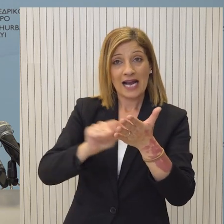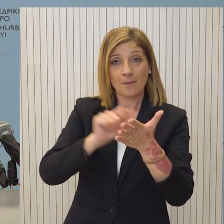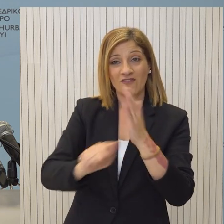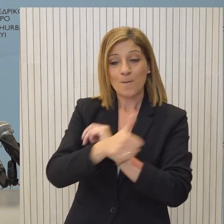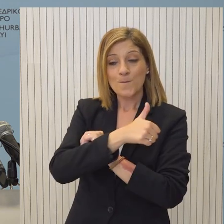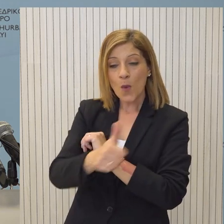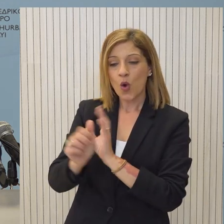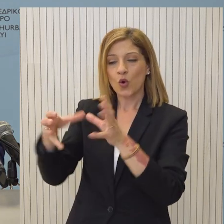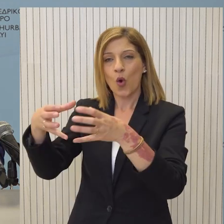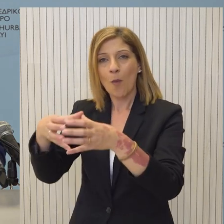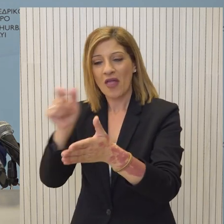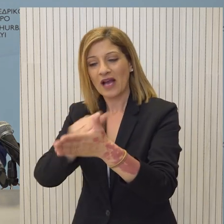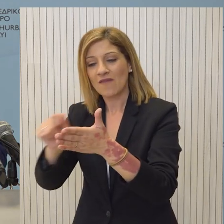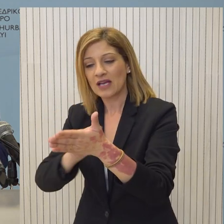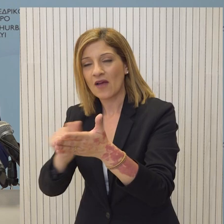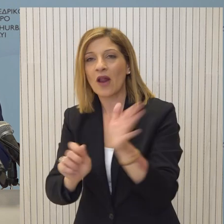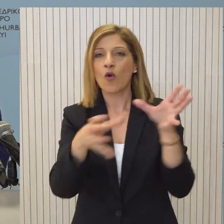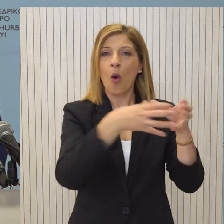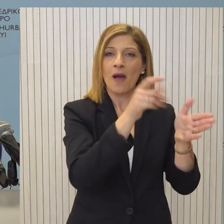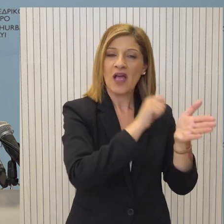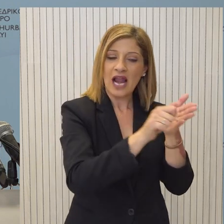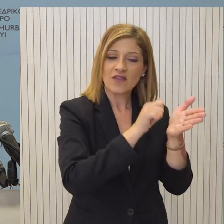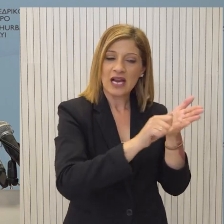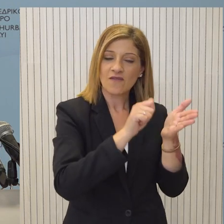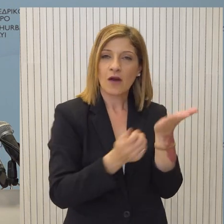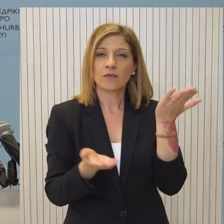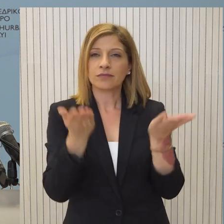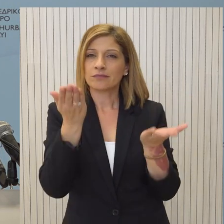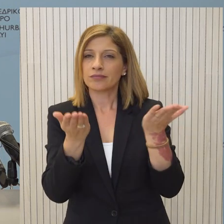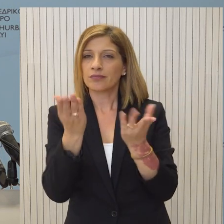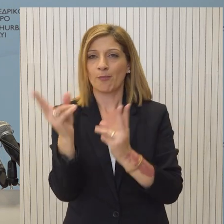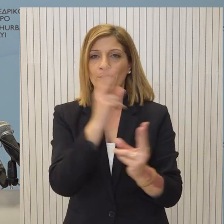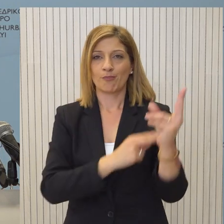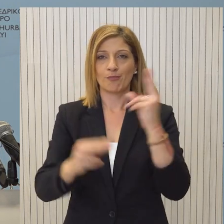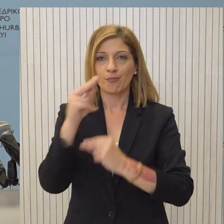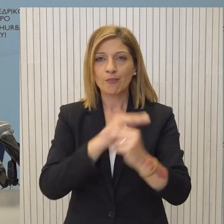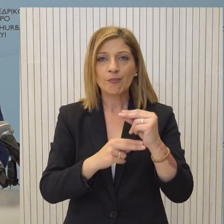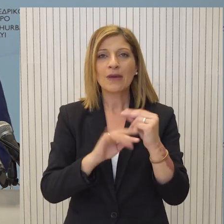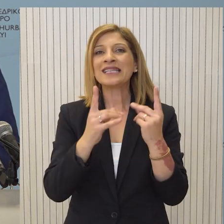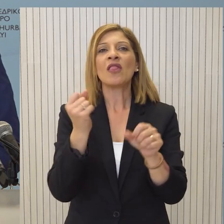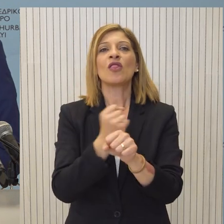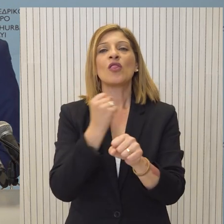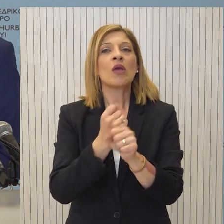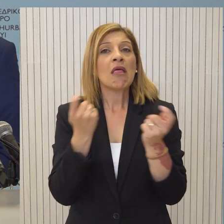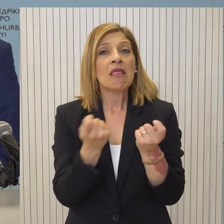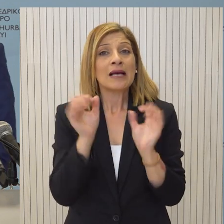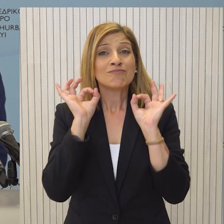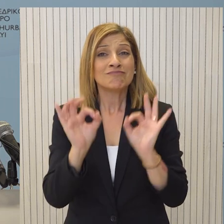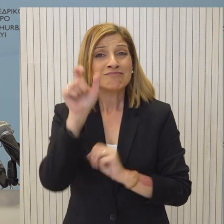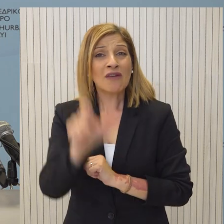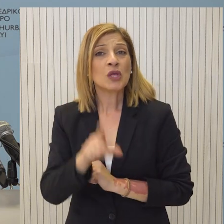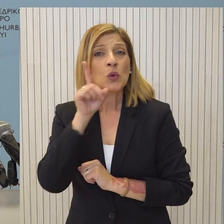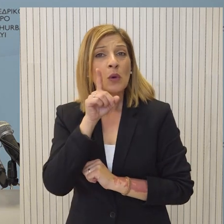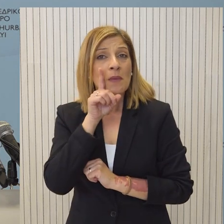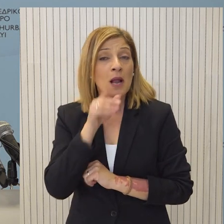γίνεται και από πλευράς Πρόεδρου μετά ΕΕ, θα έχει η νέα Απεσταλμένη της Λυφριακής και την εμπολή να